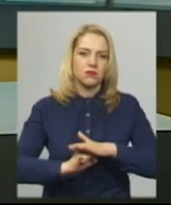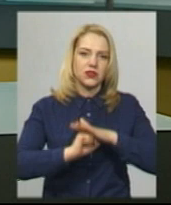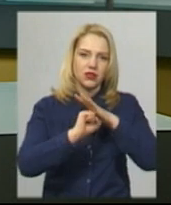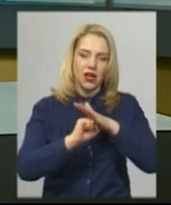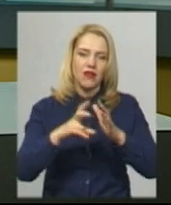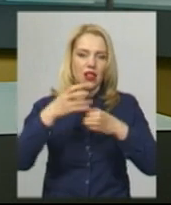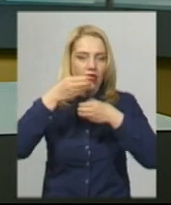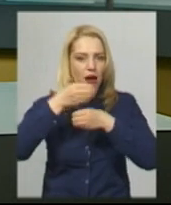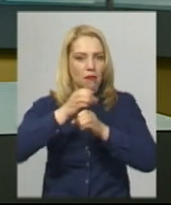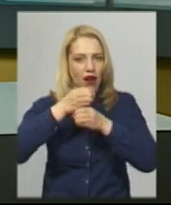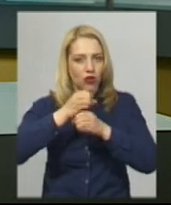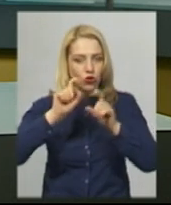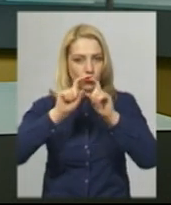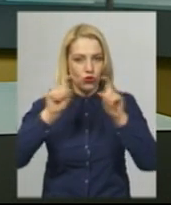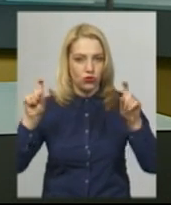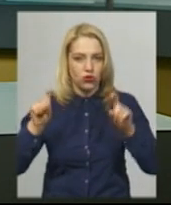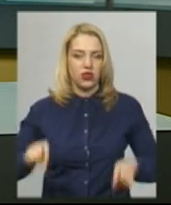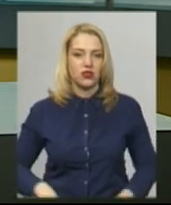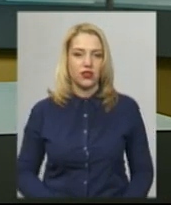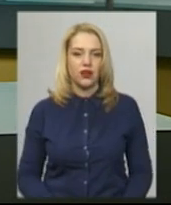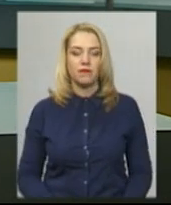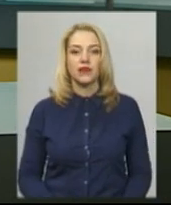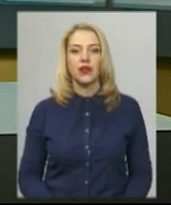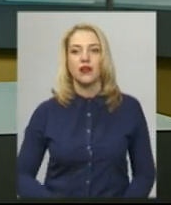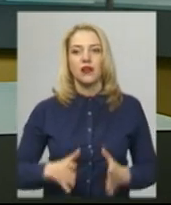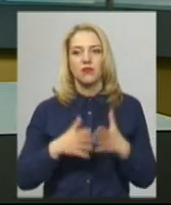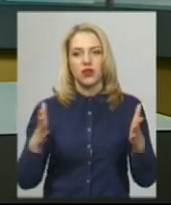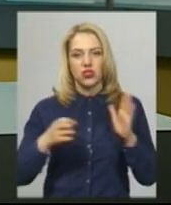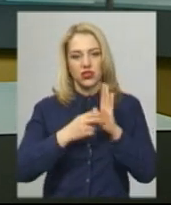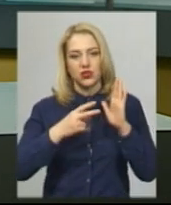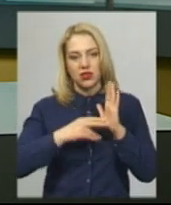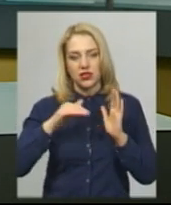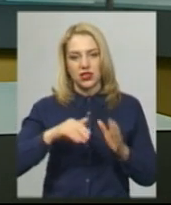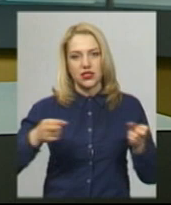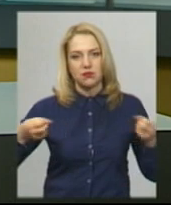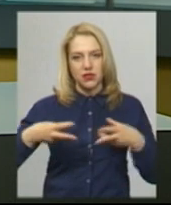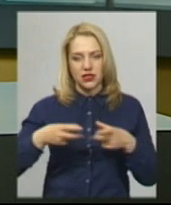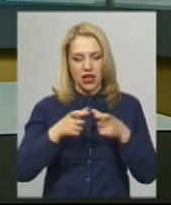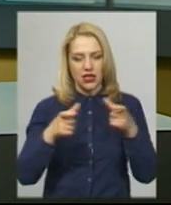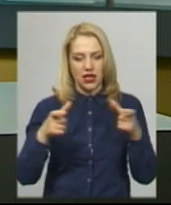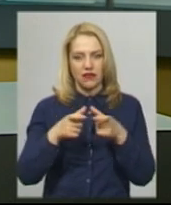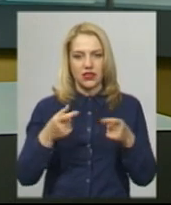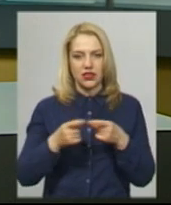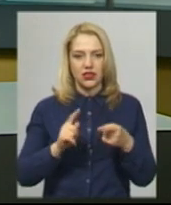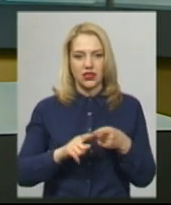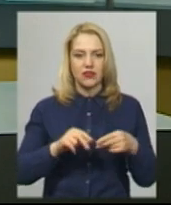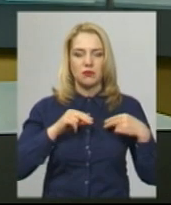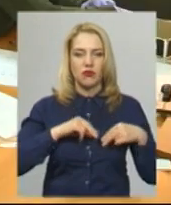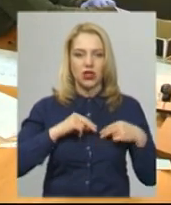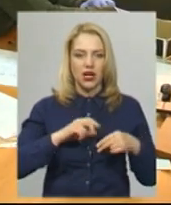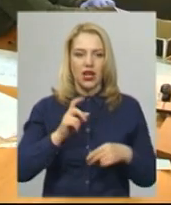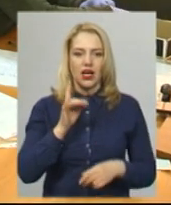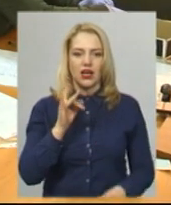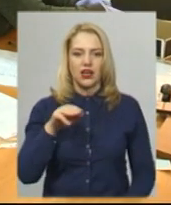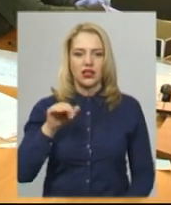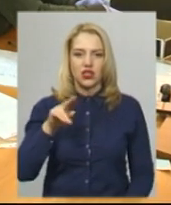лабораторного дослідження. Більше 17 тисяч спеціальних квитків співробітника критичної інфраструктури